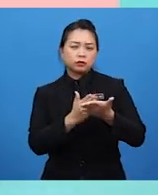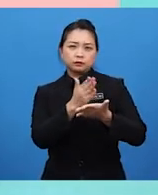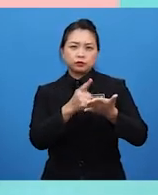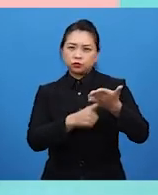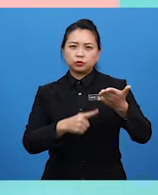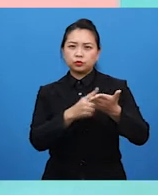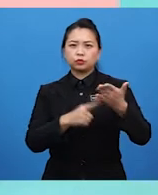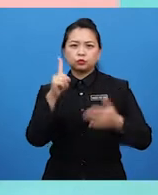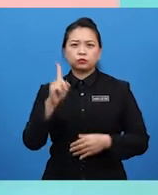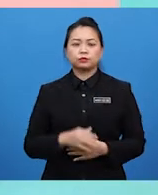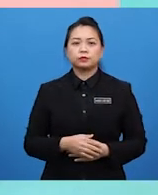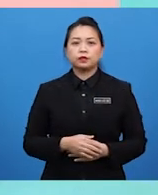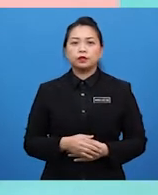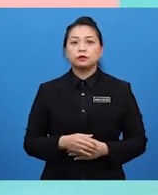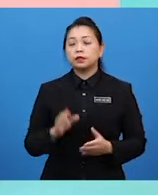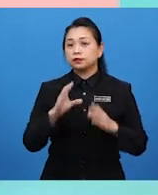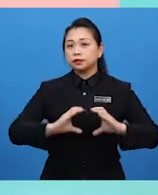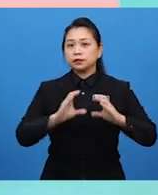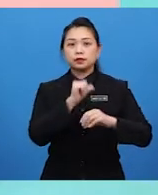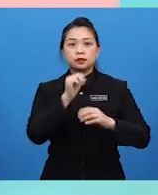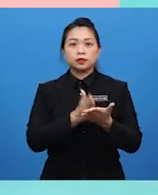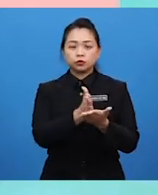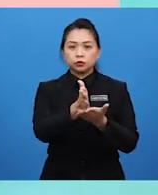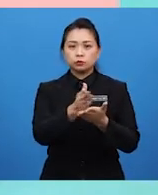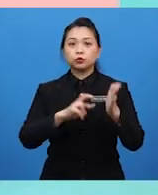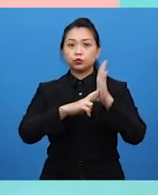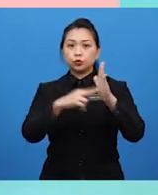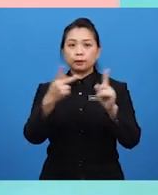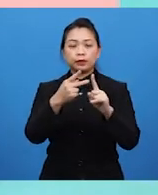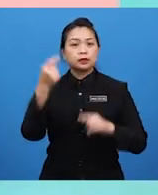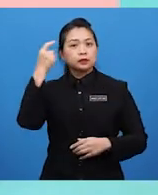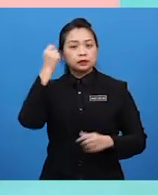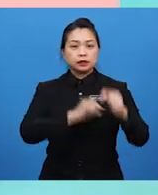merujuk kepada tingkah laku dan proses mental dalam kehidupan manusia.